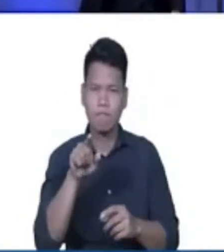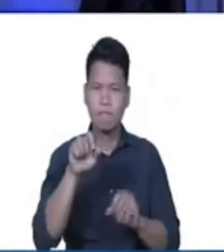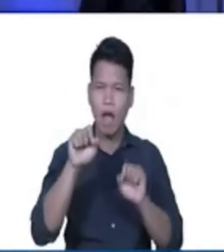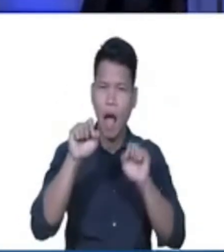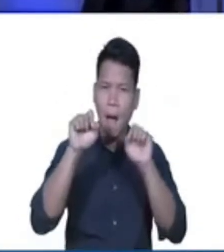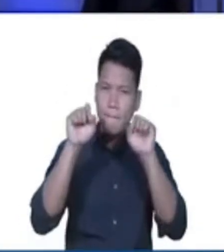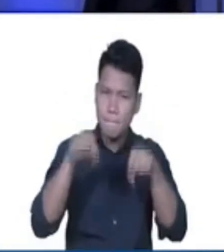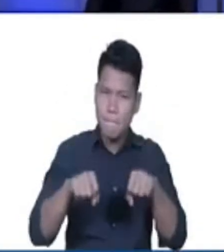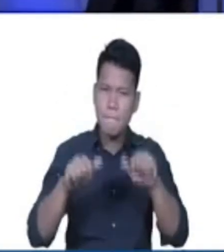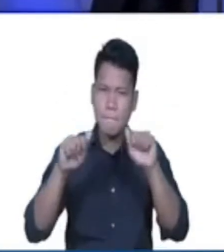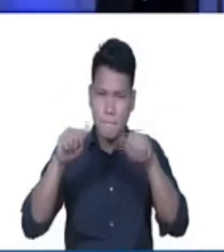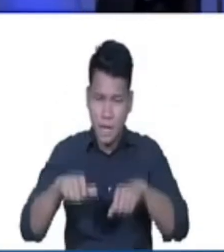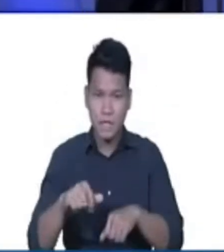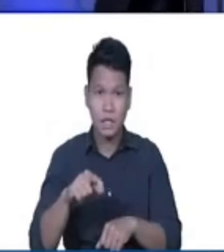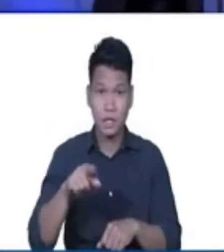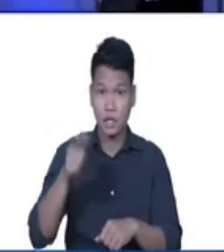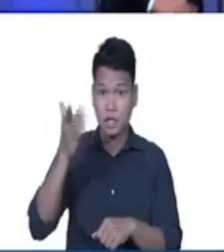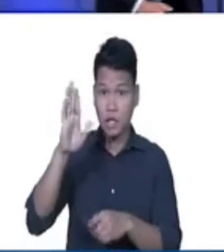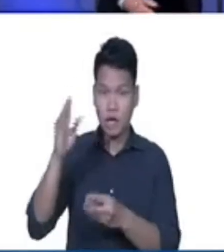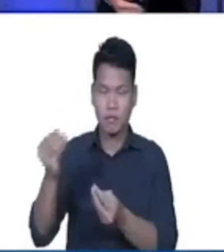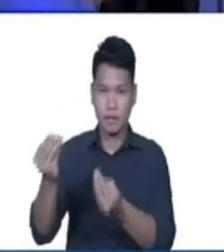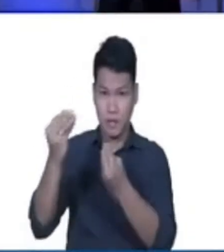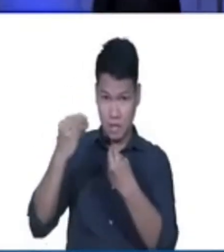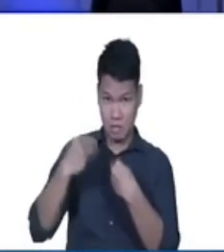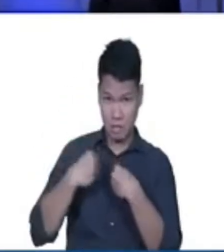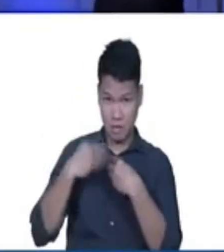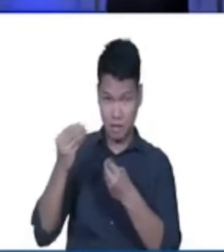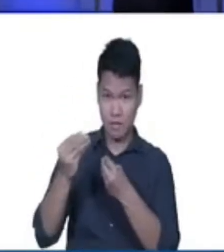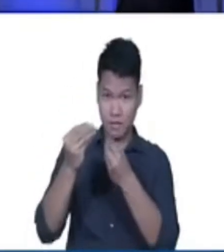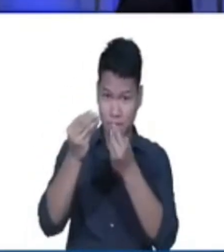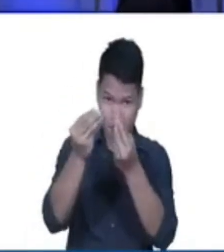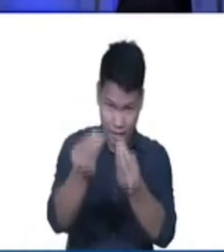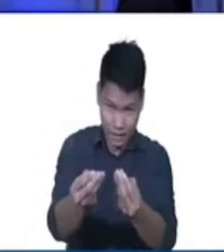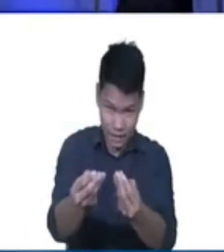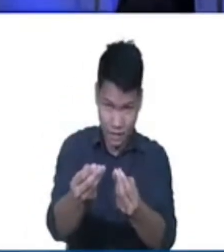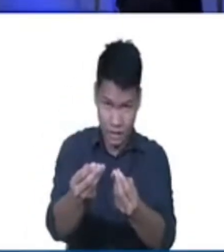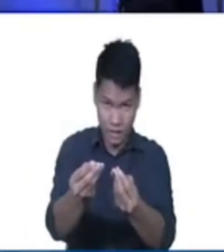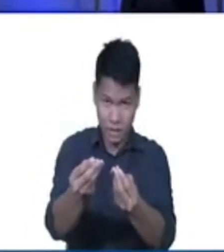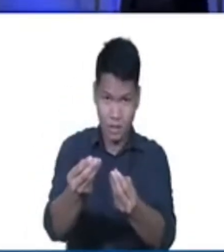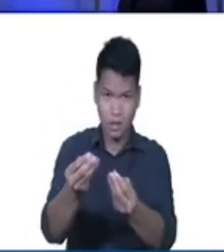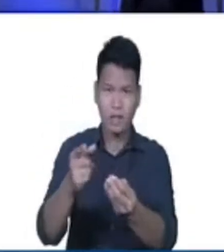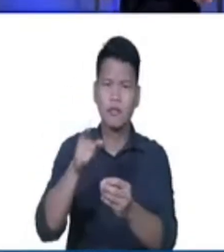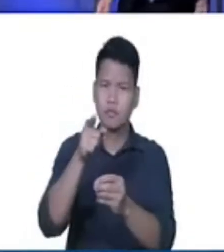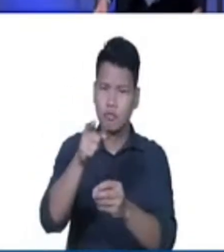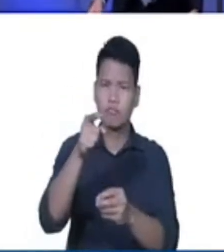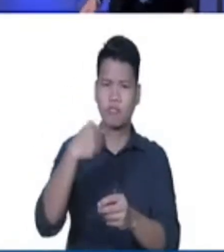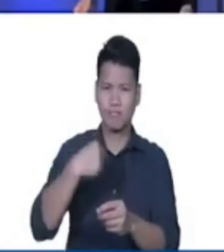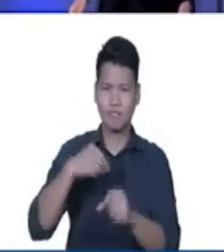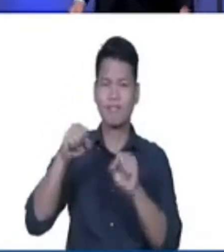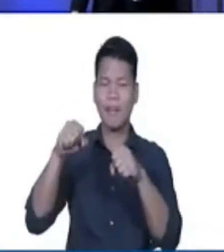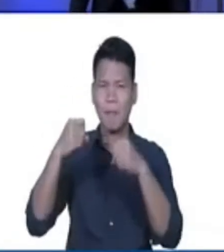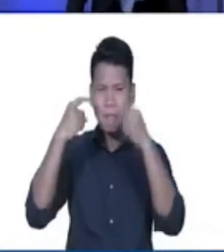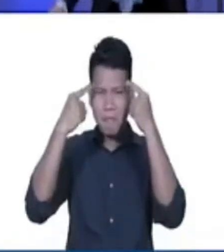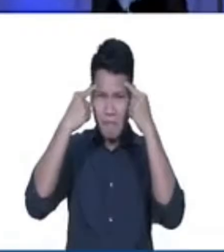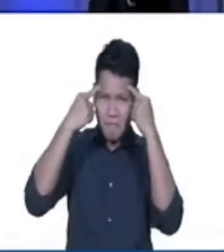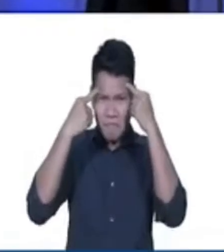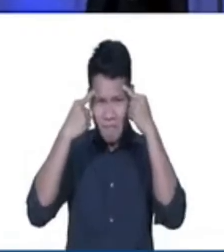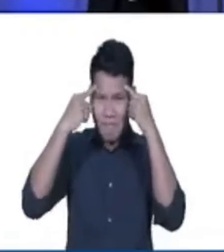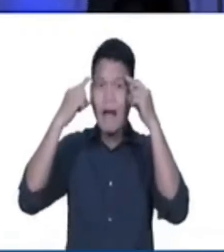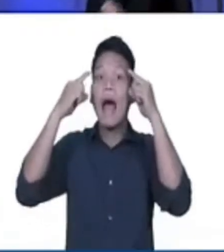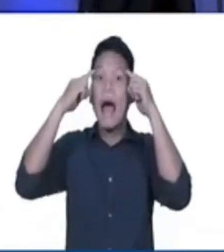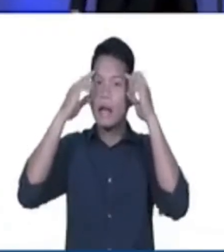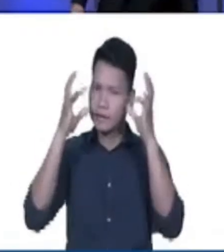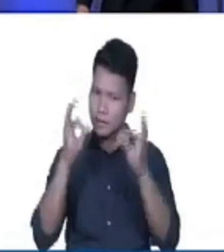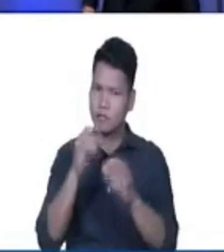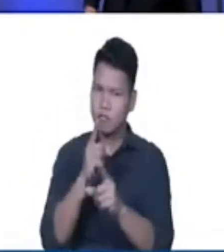that God has given to you and given to me to make the right choice and to